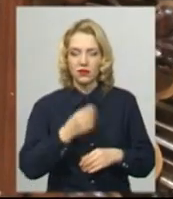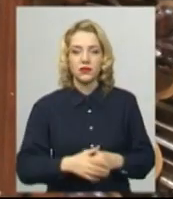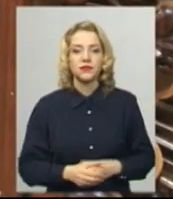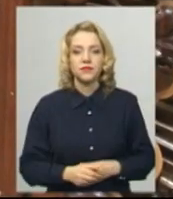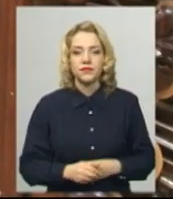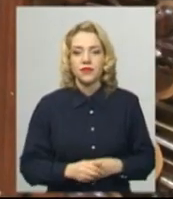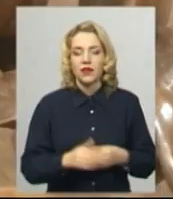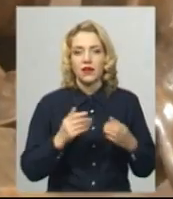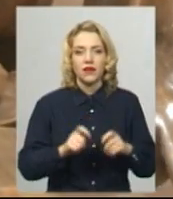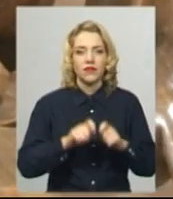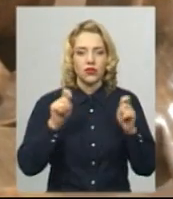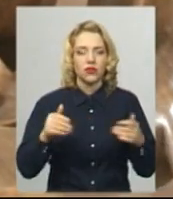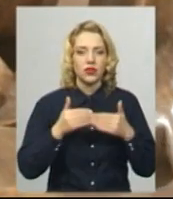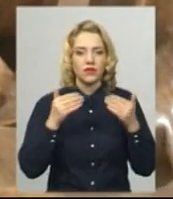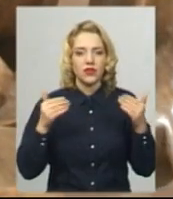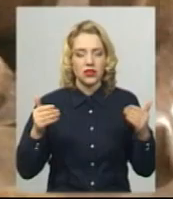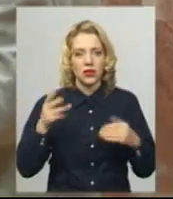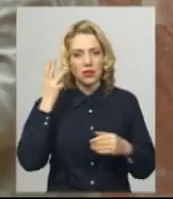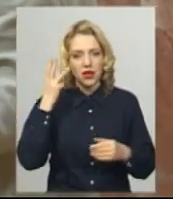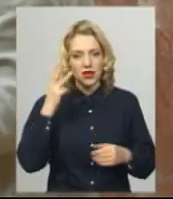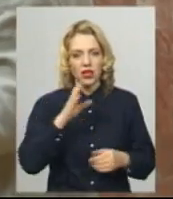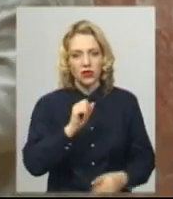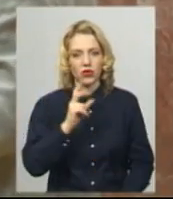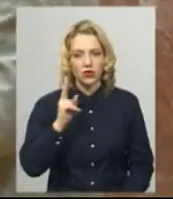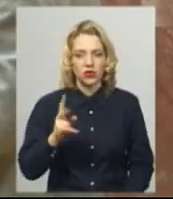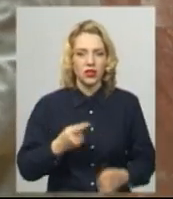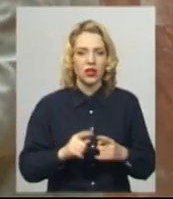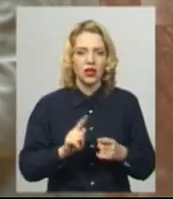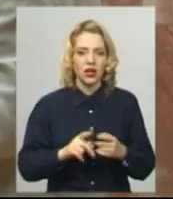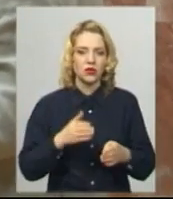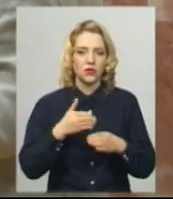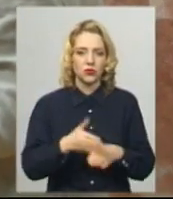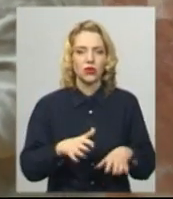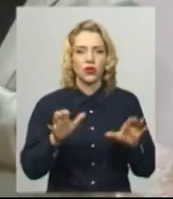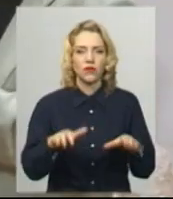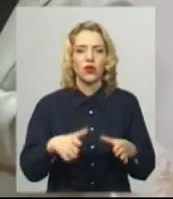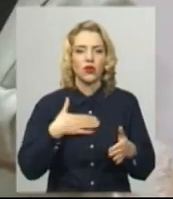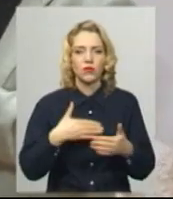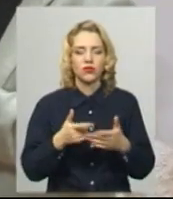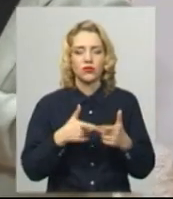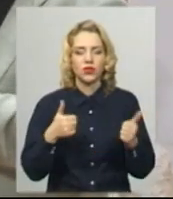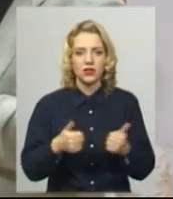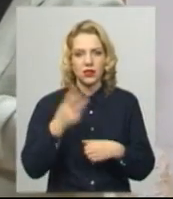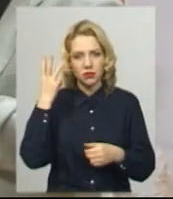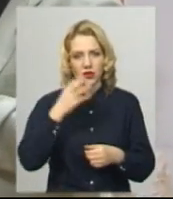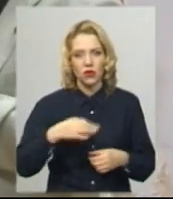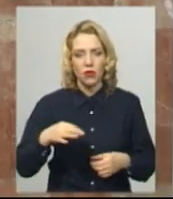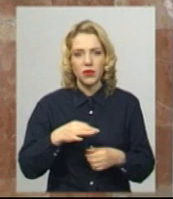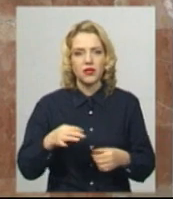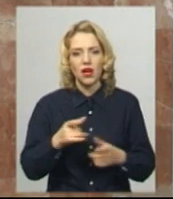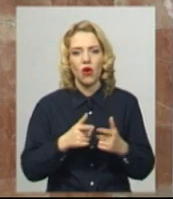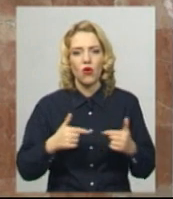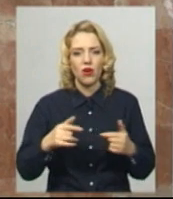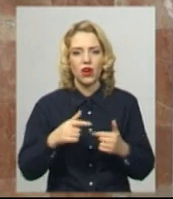Відкриттю виставки хмельничанина Анатолія Козака в обласному художньому музеї посприяв голова громадської організації Хмельницька обласна організація осіб з